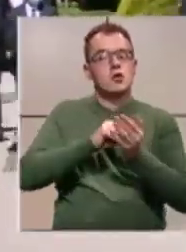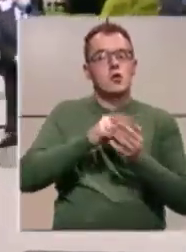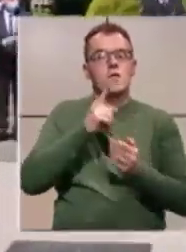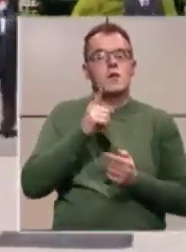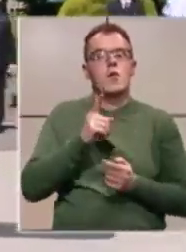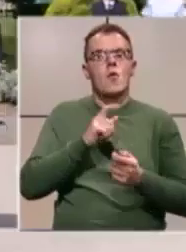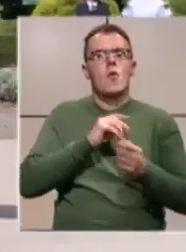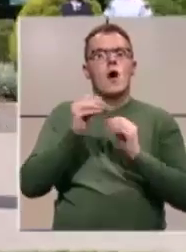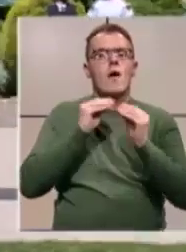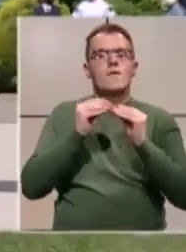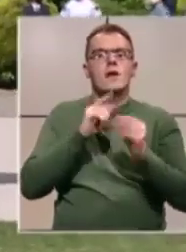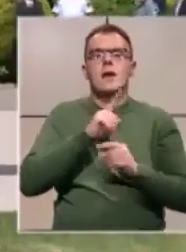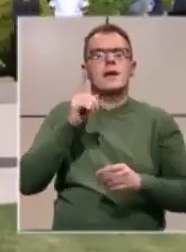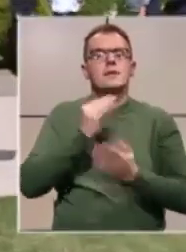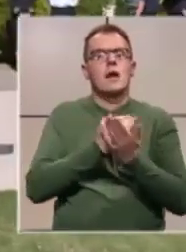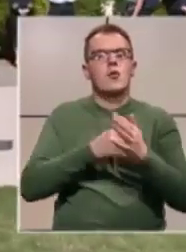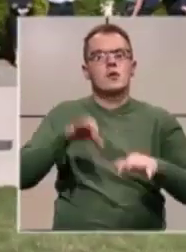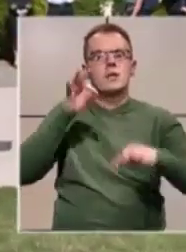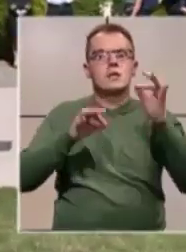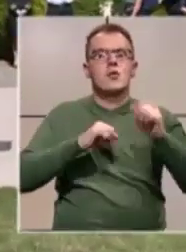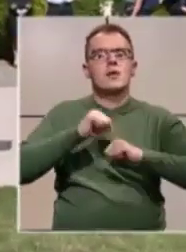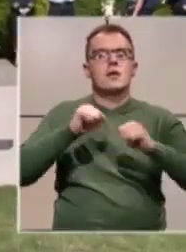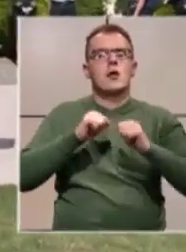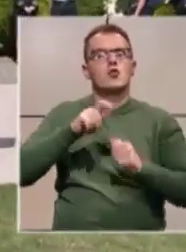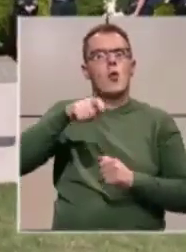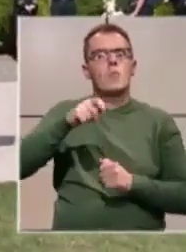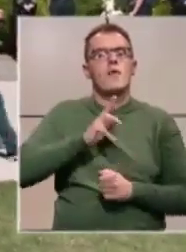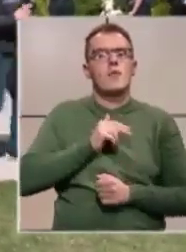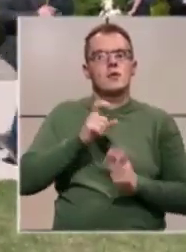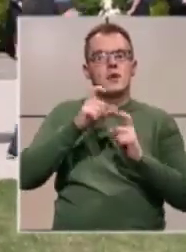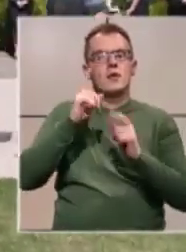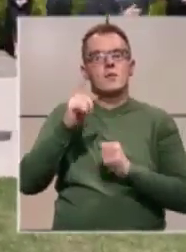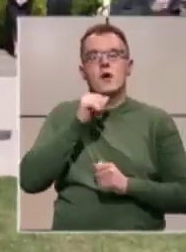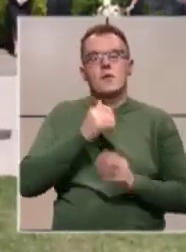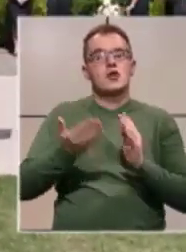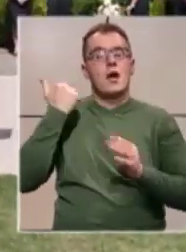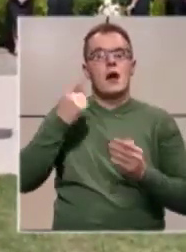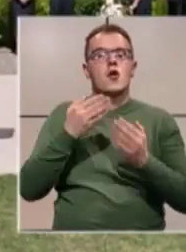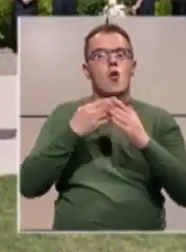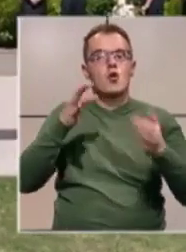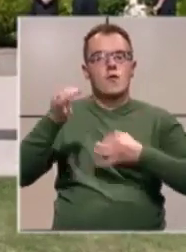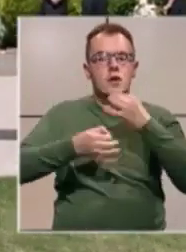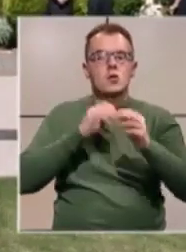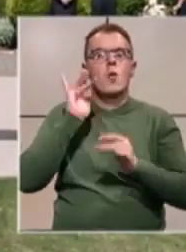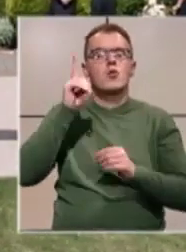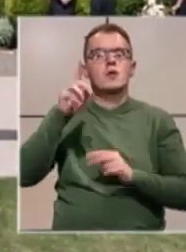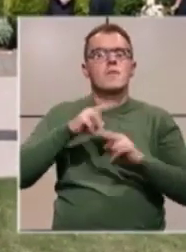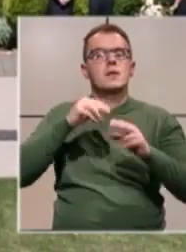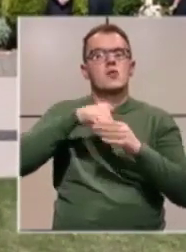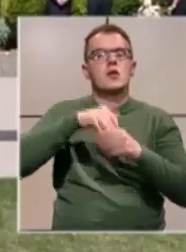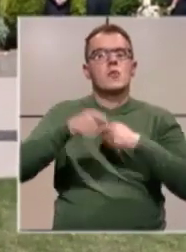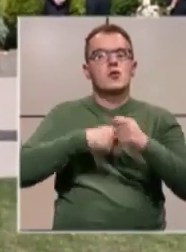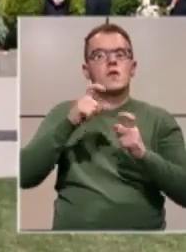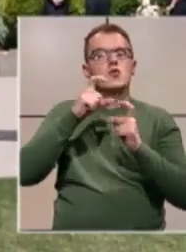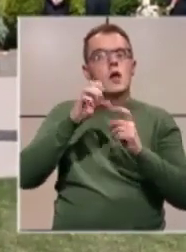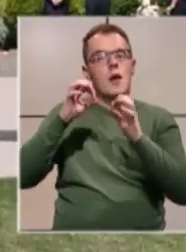u sjeni afere nezakonitog izbora direktora uprave policije Safeta Ibrahimovića i već ranije otvorene istrage protiv ministra unutrašnjih poslova